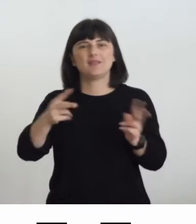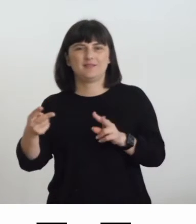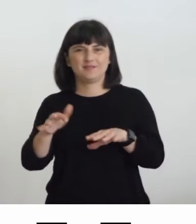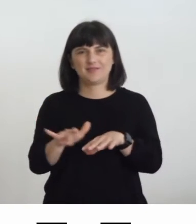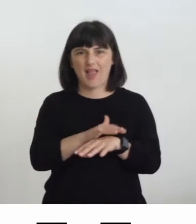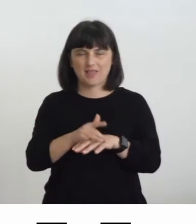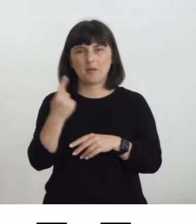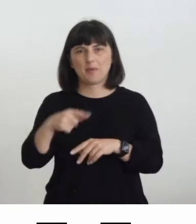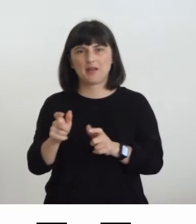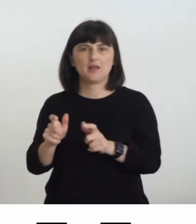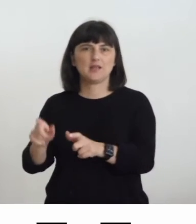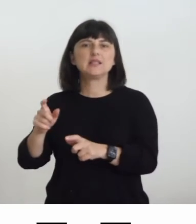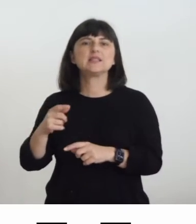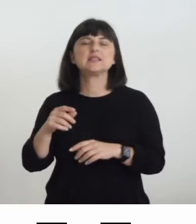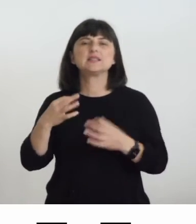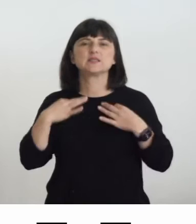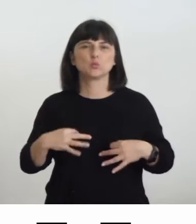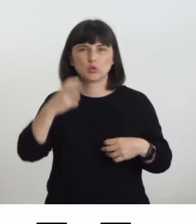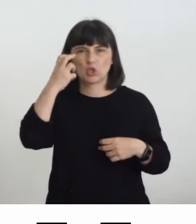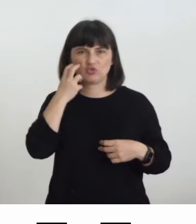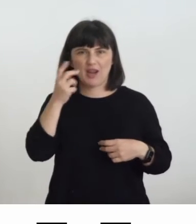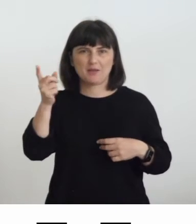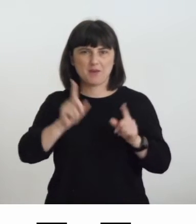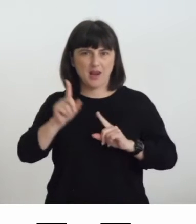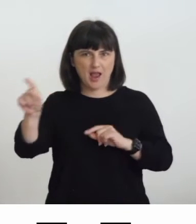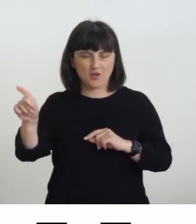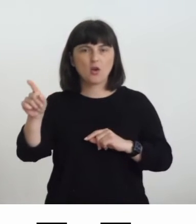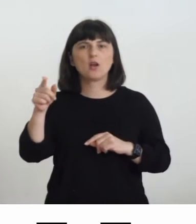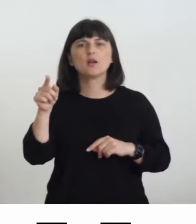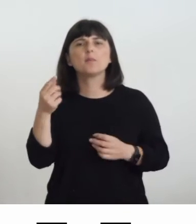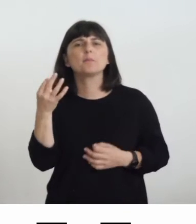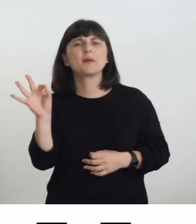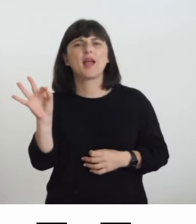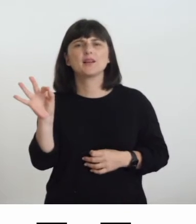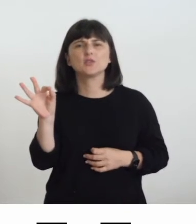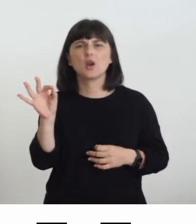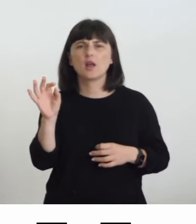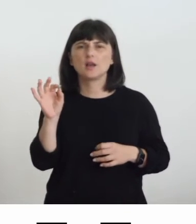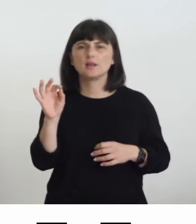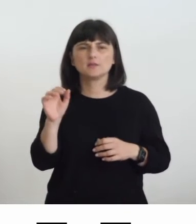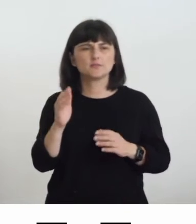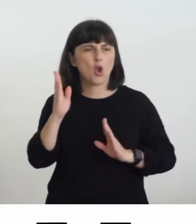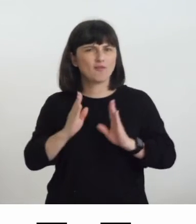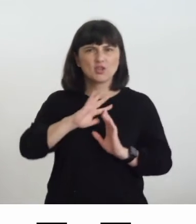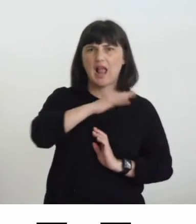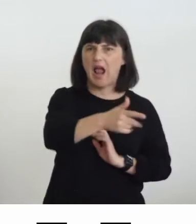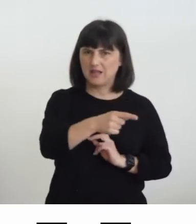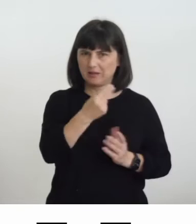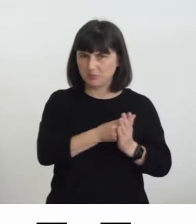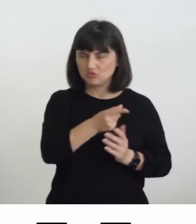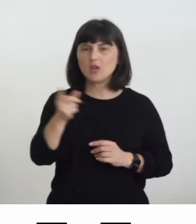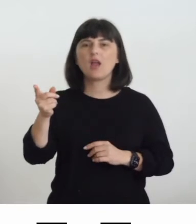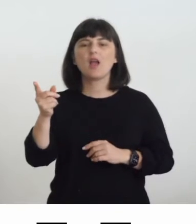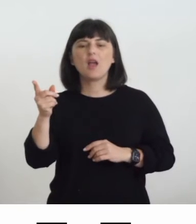dei Ciechi di Milano. la particolarità rispetto a altri progetti è che Albers